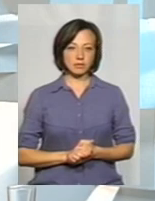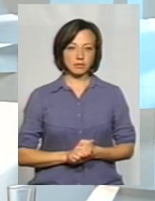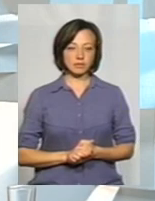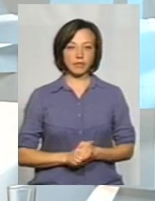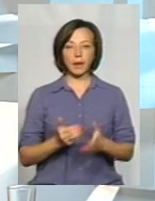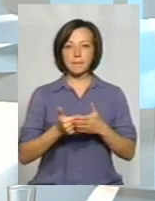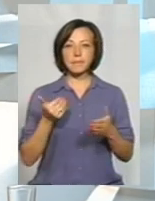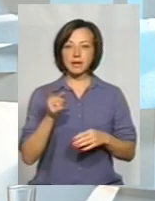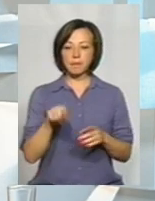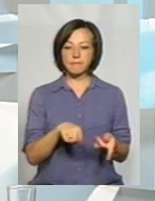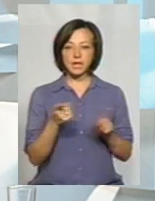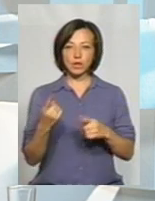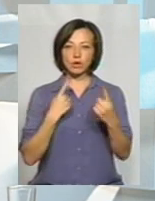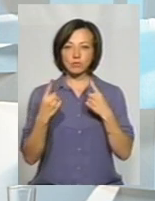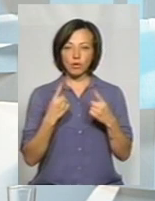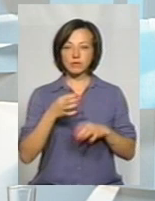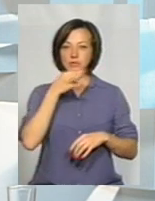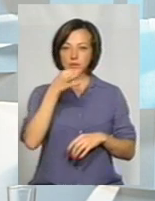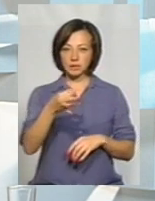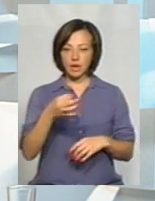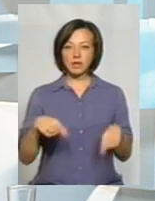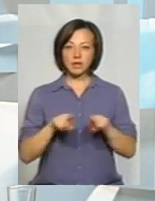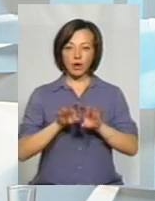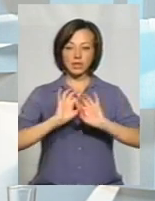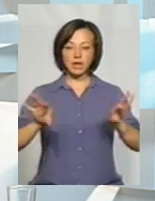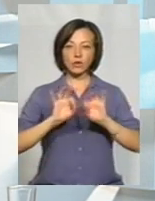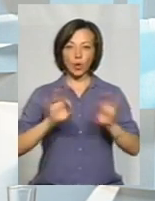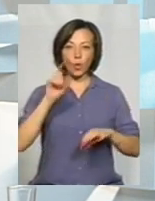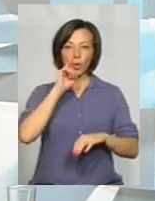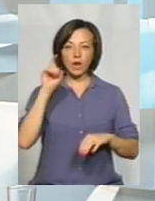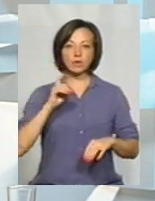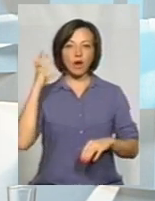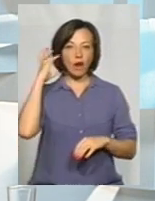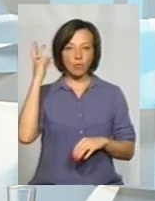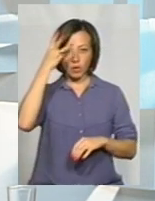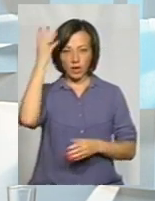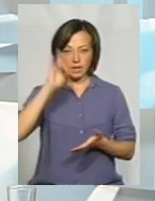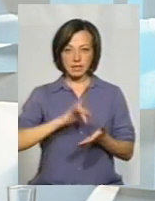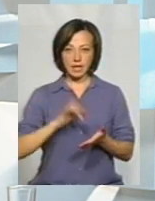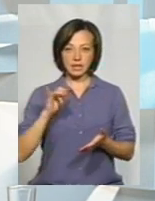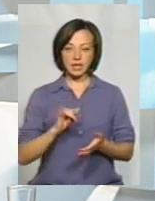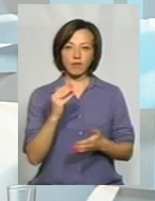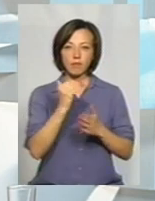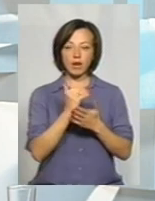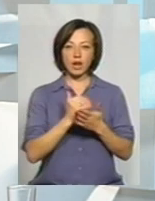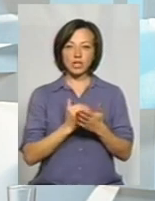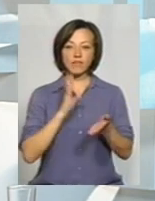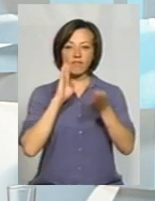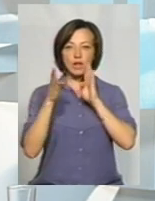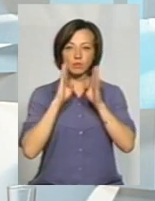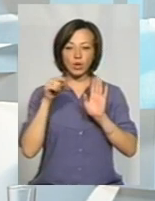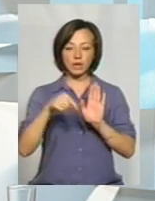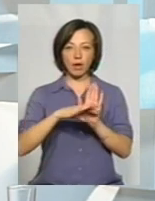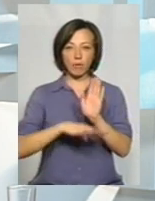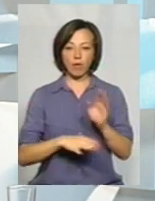Перед тим, як перейти до розмови, зауважу, що ми також транслюємось на українському радіо «Поділяцентр» і в мережі «Фейсбук». До речі,